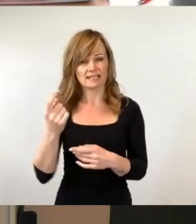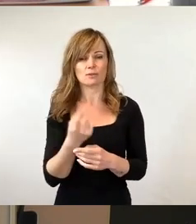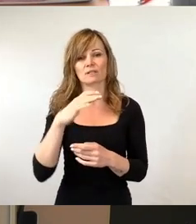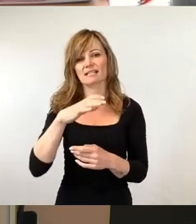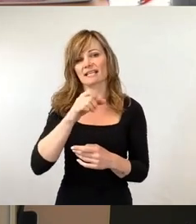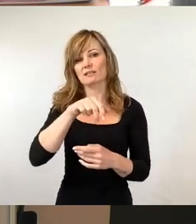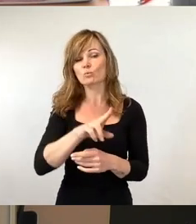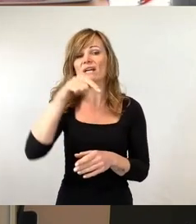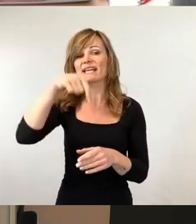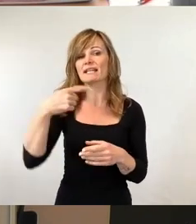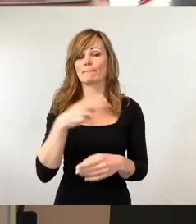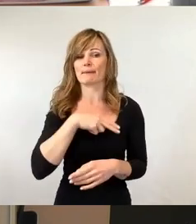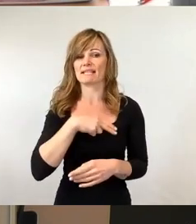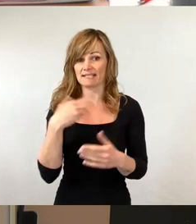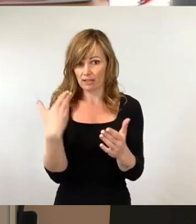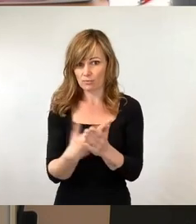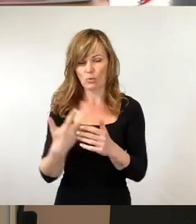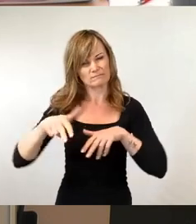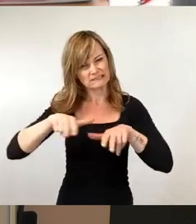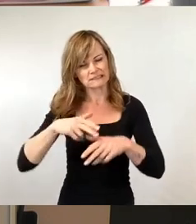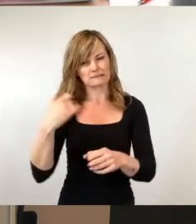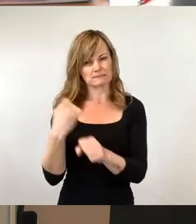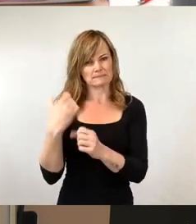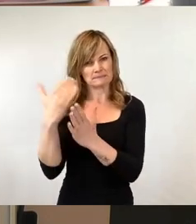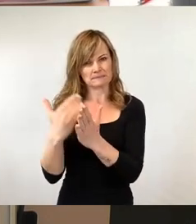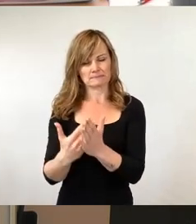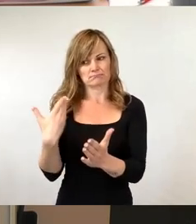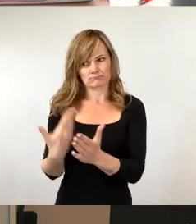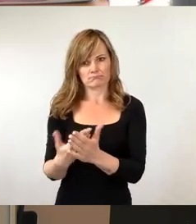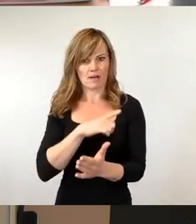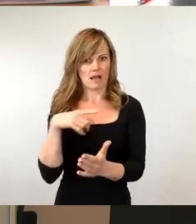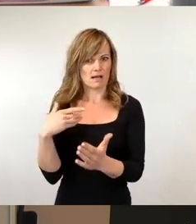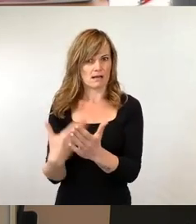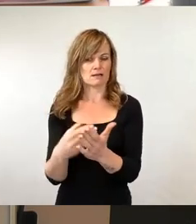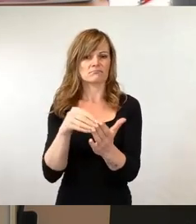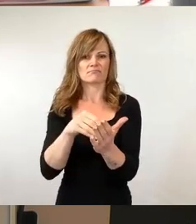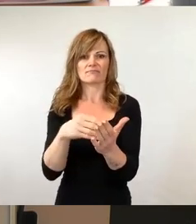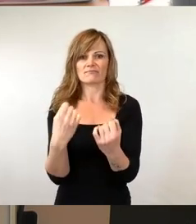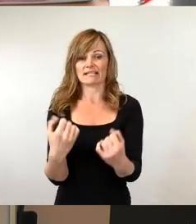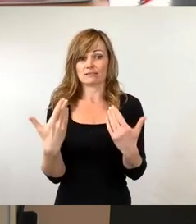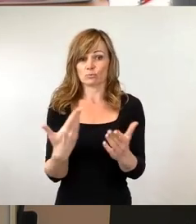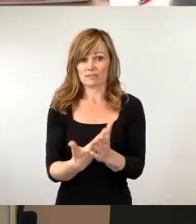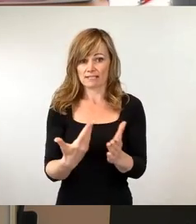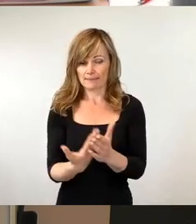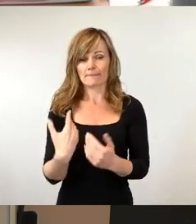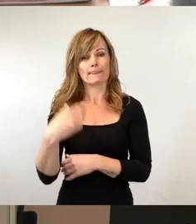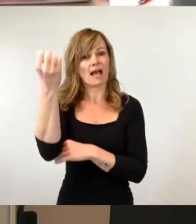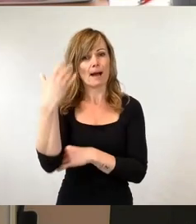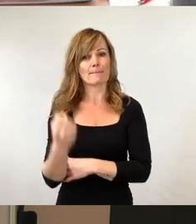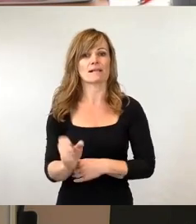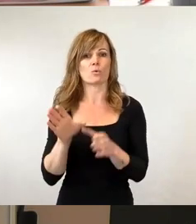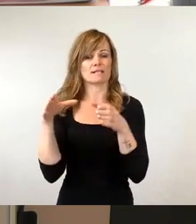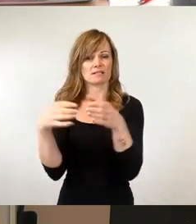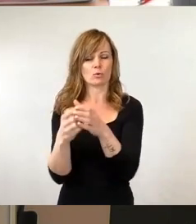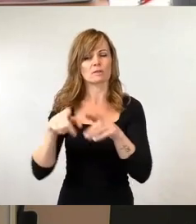diese Erschwernisse auf dem Weg in den Arbeitsmarkt gibt. Mit der Ampelkoalition und mit dem Beginn der Arbeit der Ampelkoalition hat